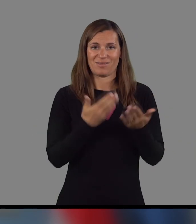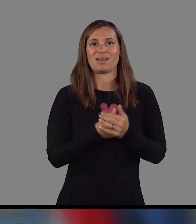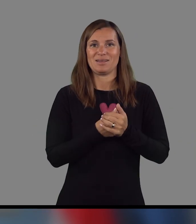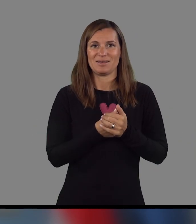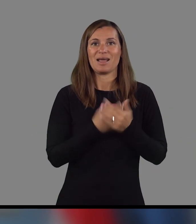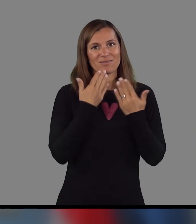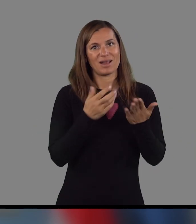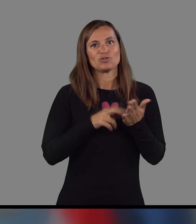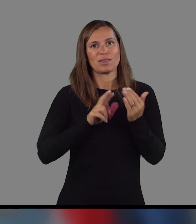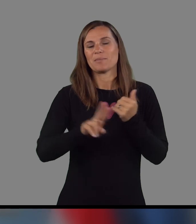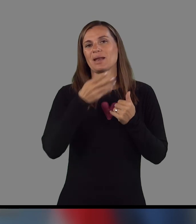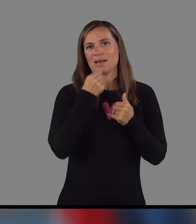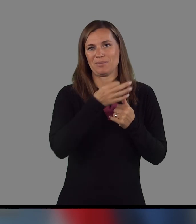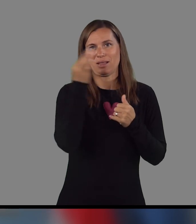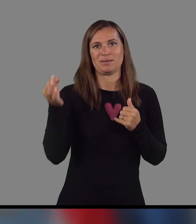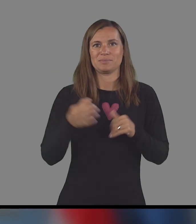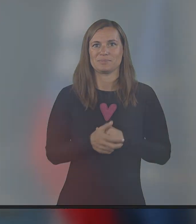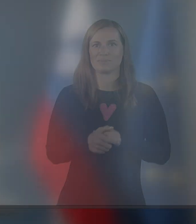Hvala lepa, ministro, hvala bom in še naprej lep.